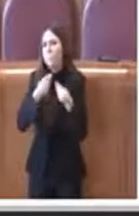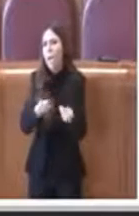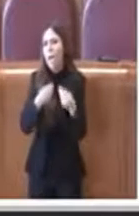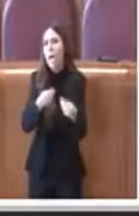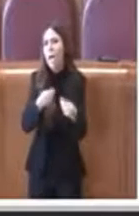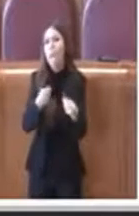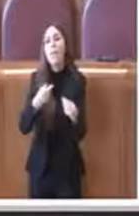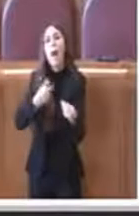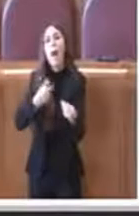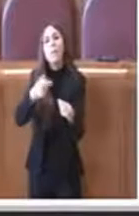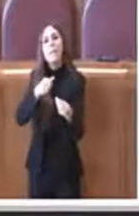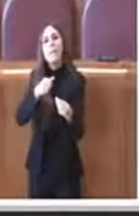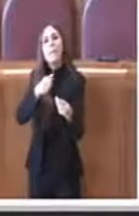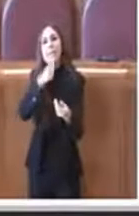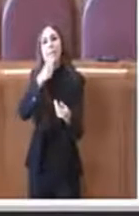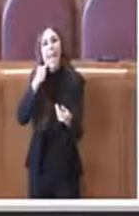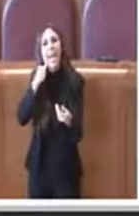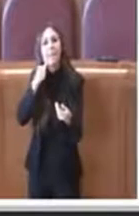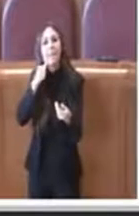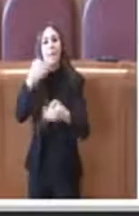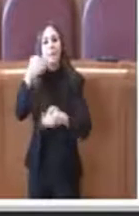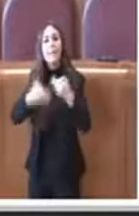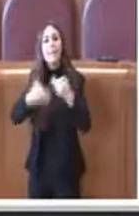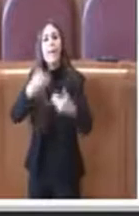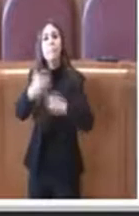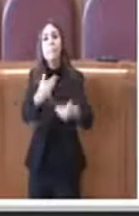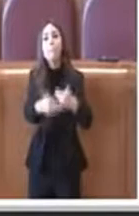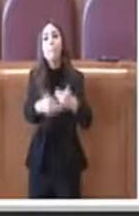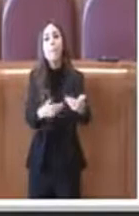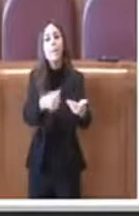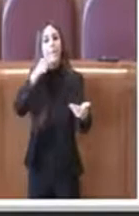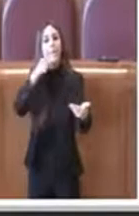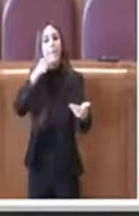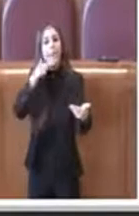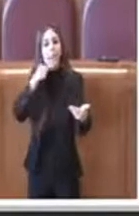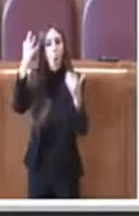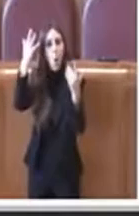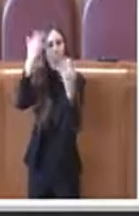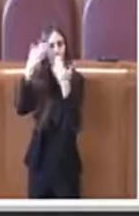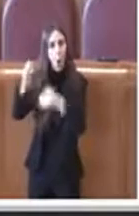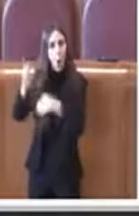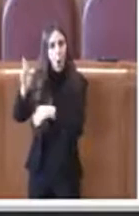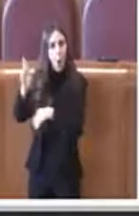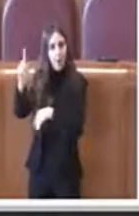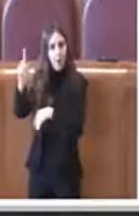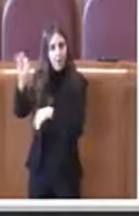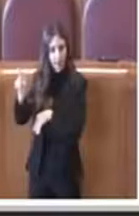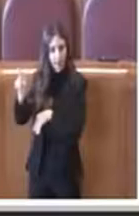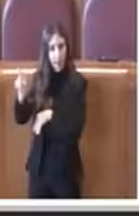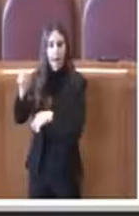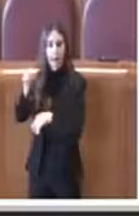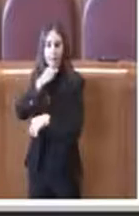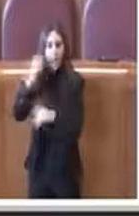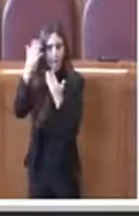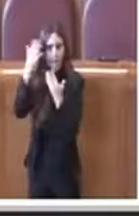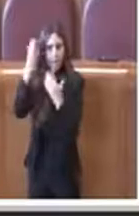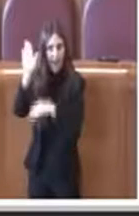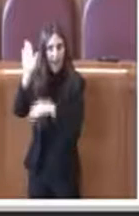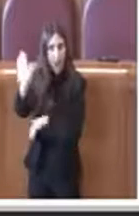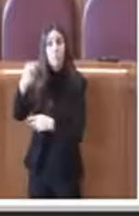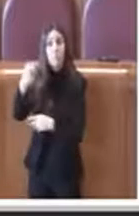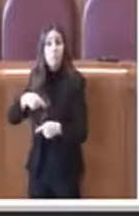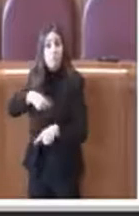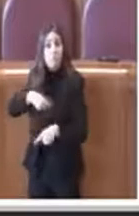dare seguito alla sentenza serve il palere dell'oref su questa sentenza si sta